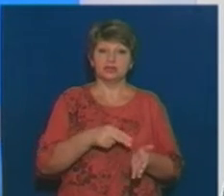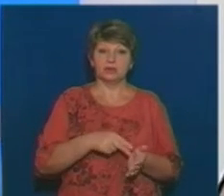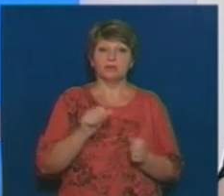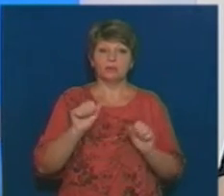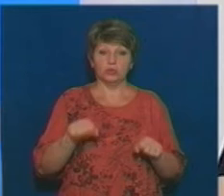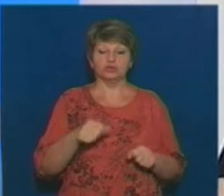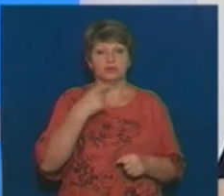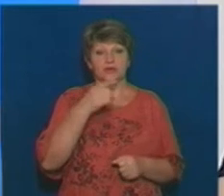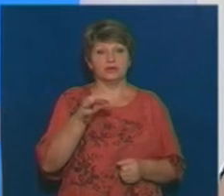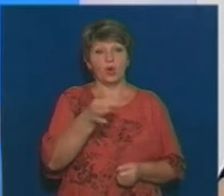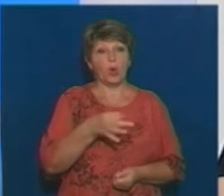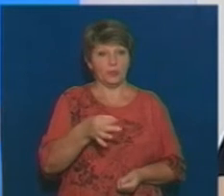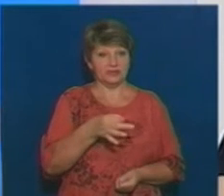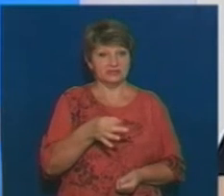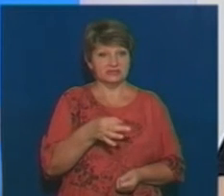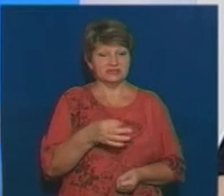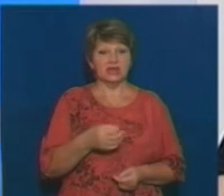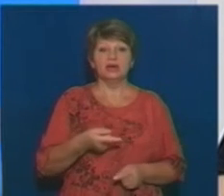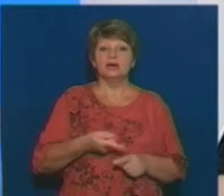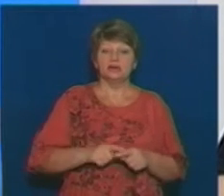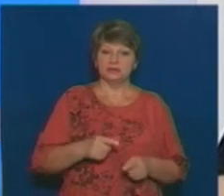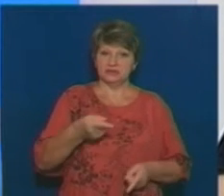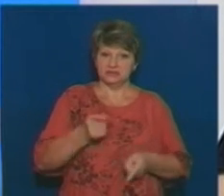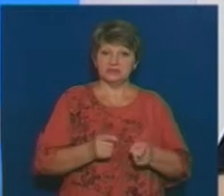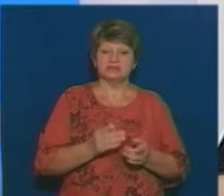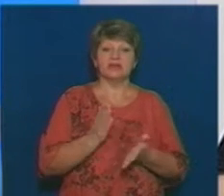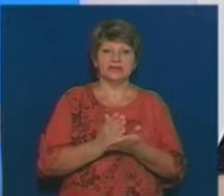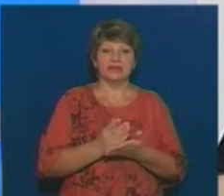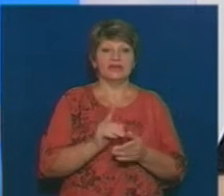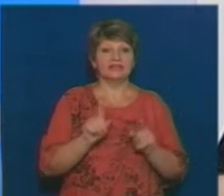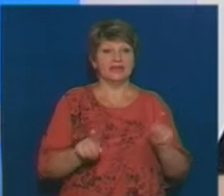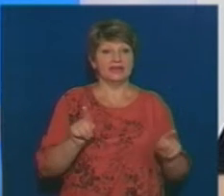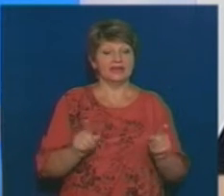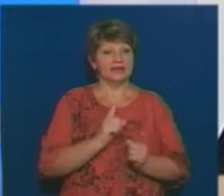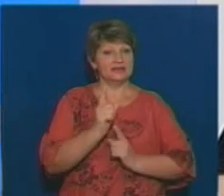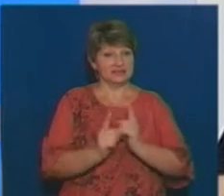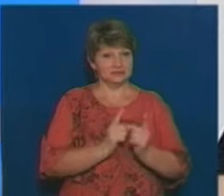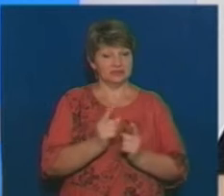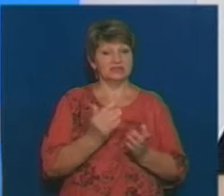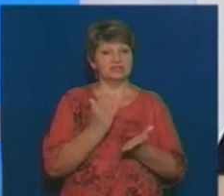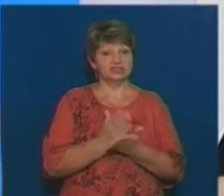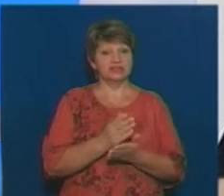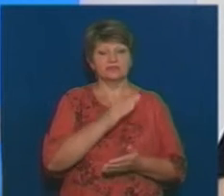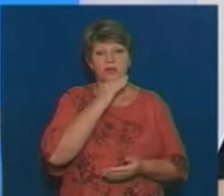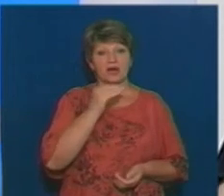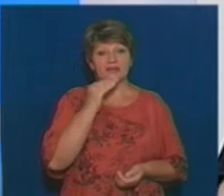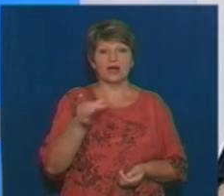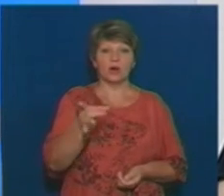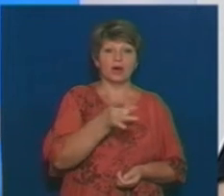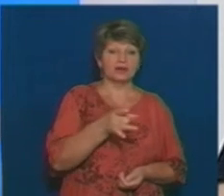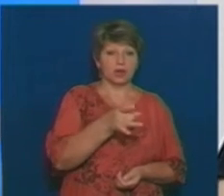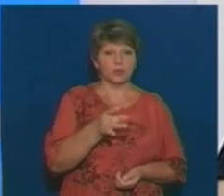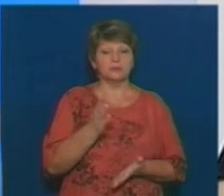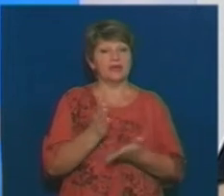говорити про область. Що дійсно, ринок відреагував на певні зміни. Дійсно, зараз є в багатьох регіонах, в